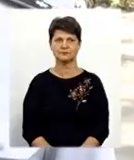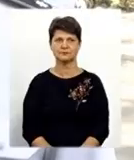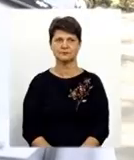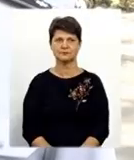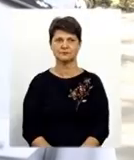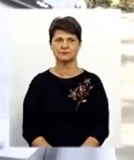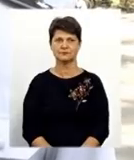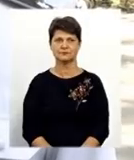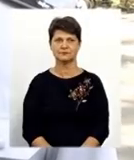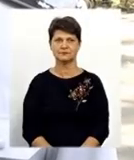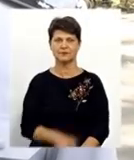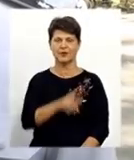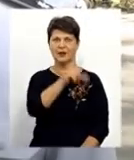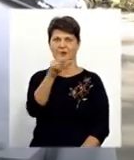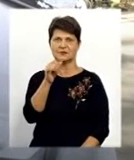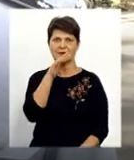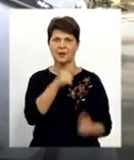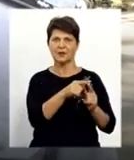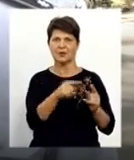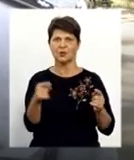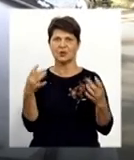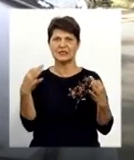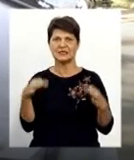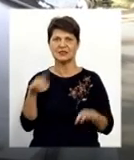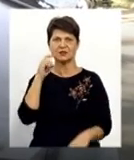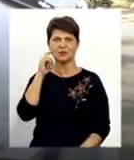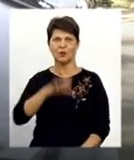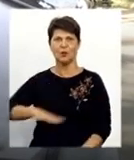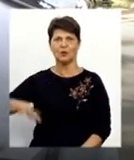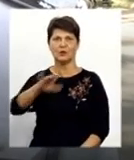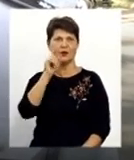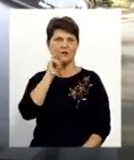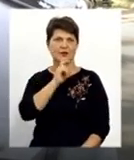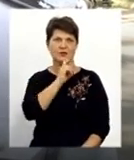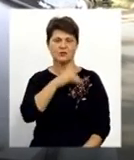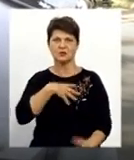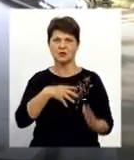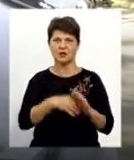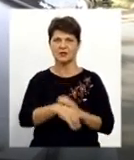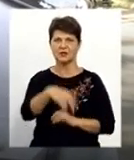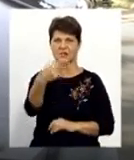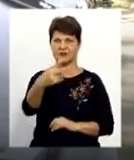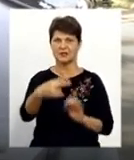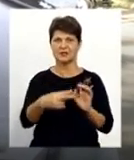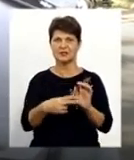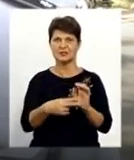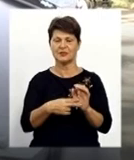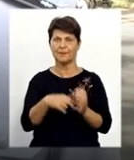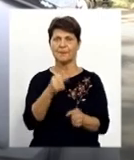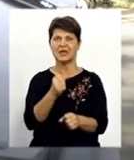За період незалежності України на Вінниччині загинуло 27 працівників поліції.